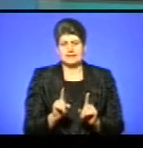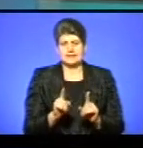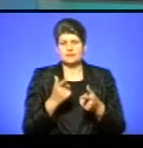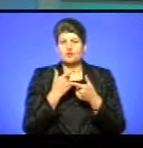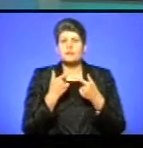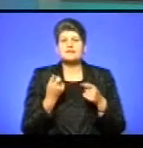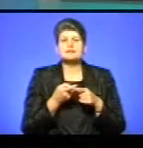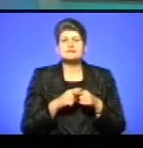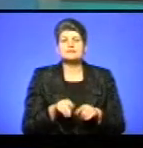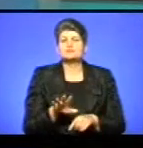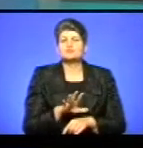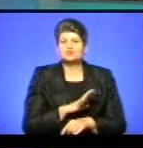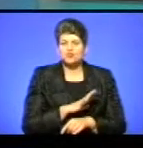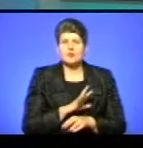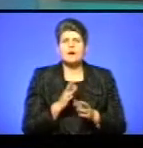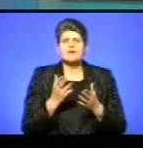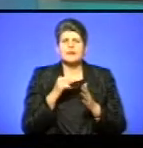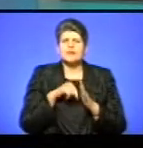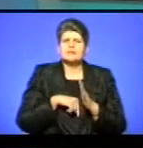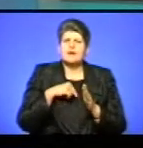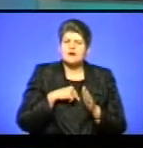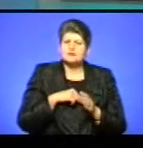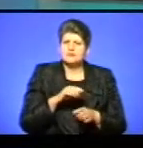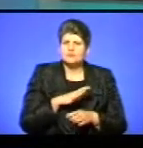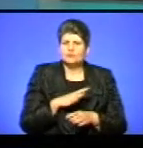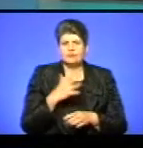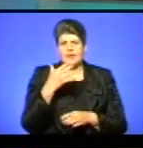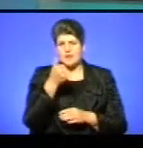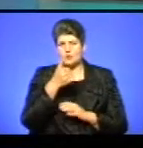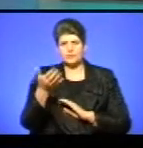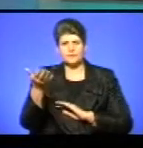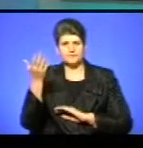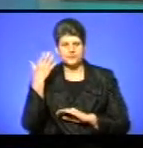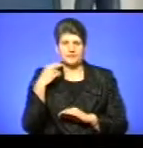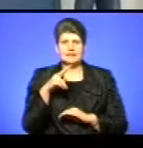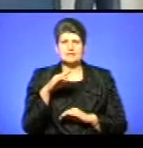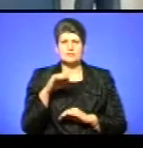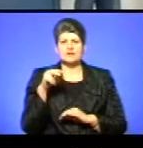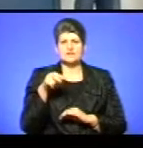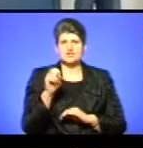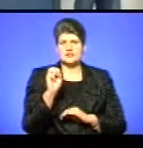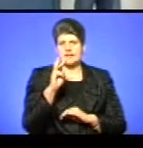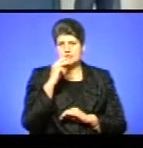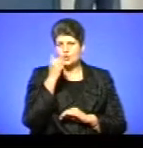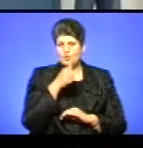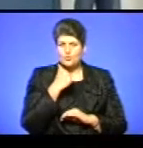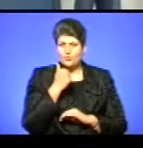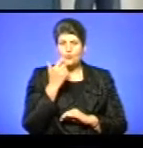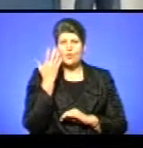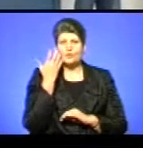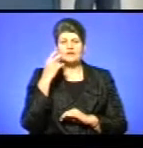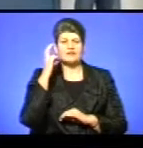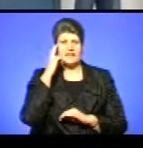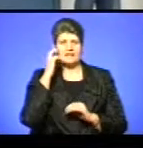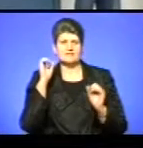відбувалося, а які настрої тоді панували п'ять років тому, в листопаді 2013-го. Коли в Києві